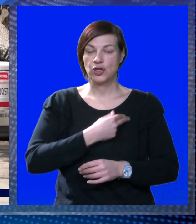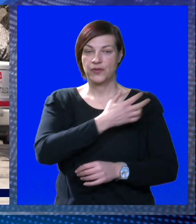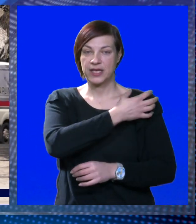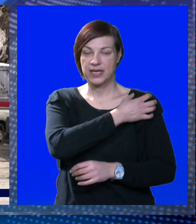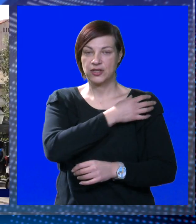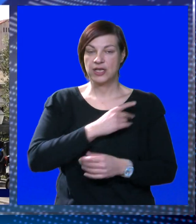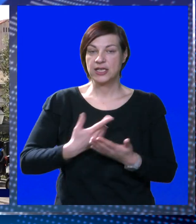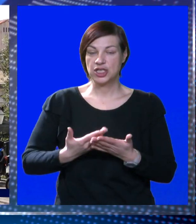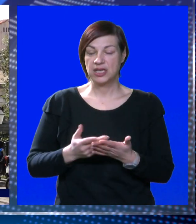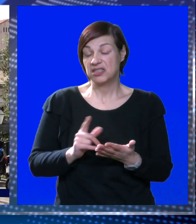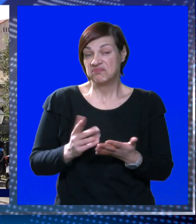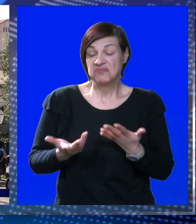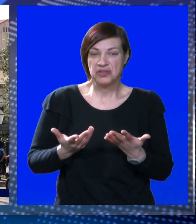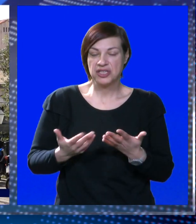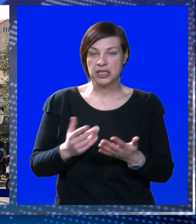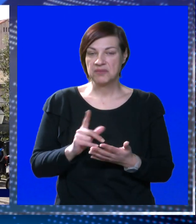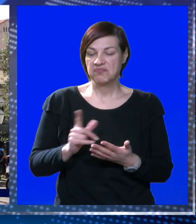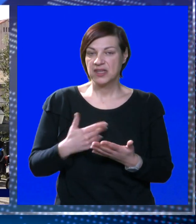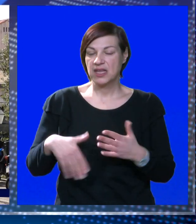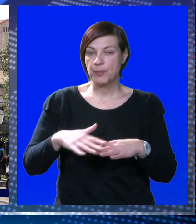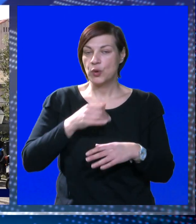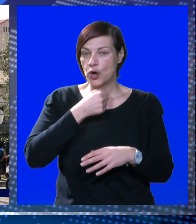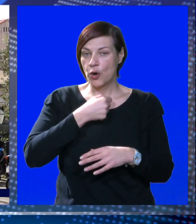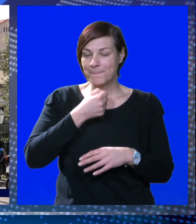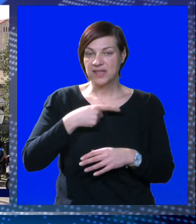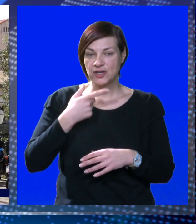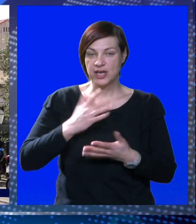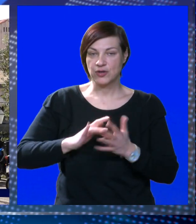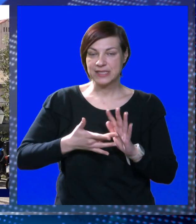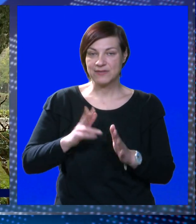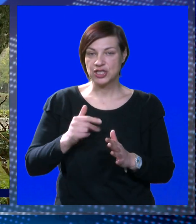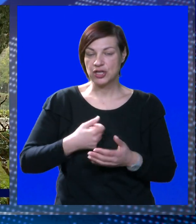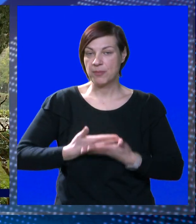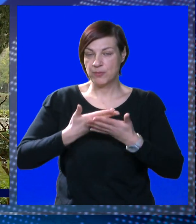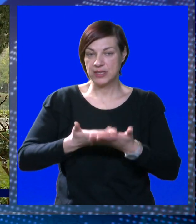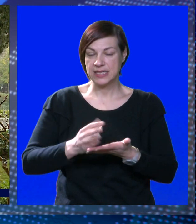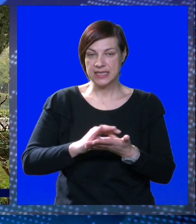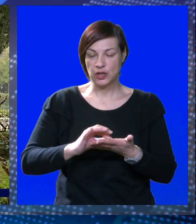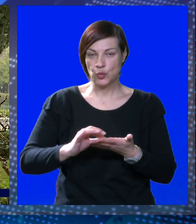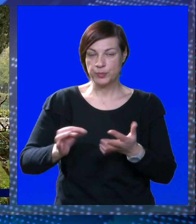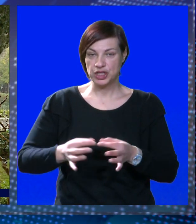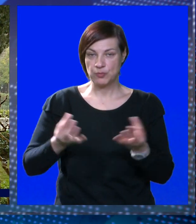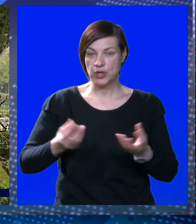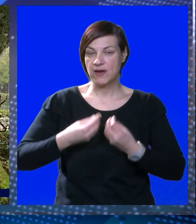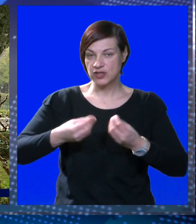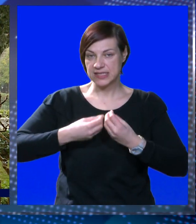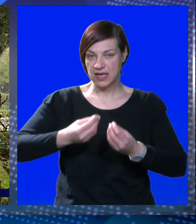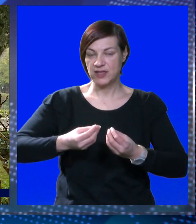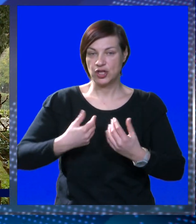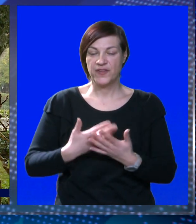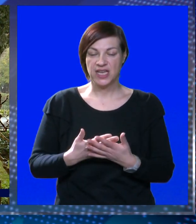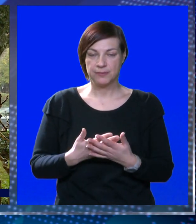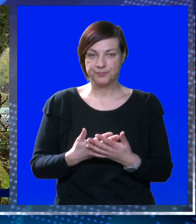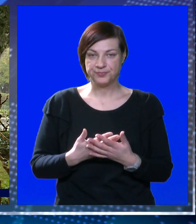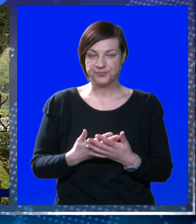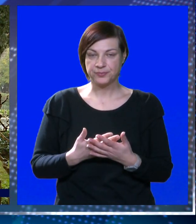a odgovor gradonačelnika neodređen. Pa nije ništa vele komentirao, rekao je da sve što imamo za iznijeti, da upišemo u javno savjetovanje